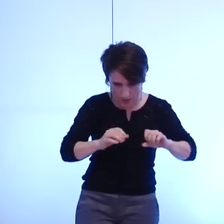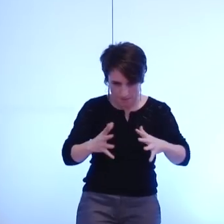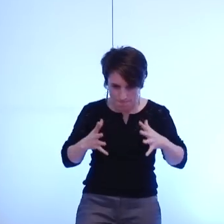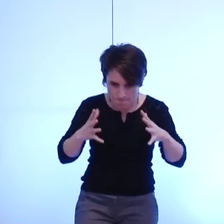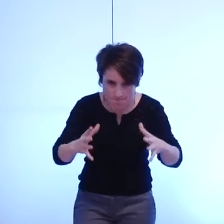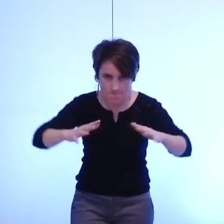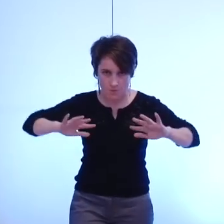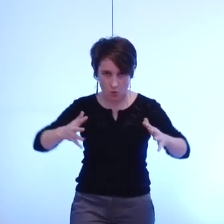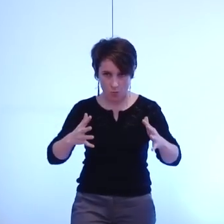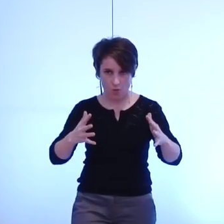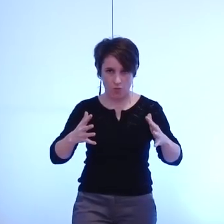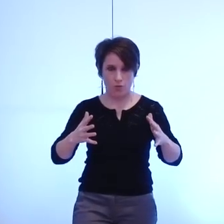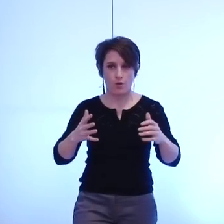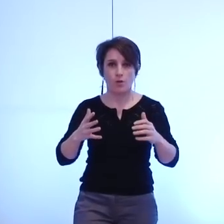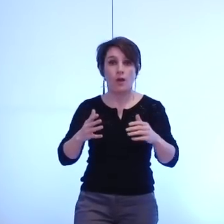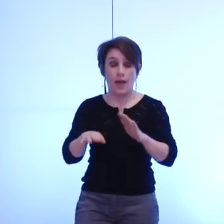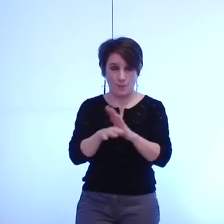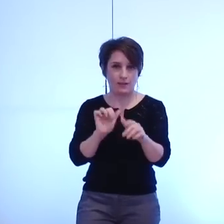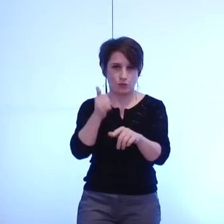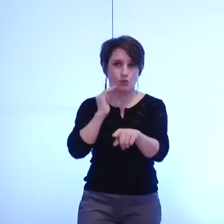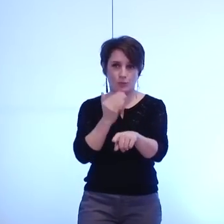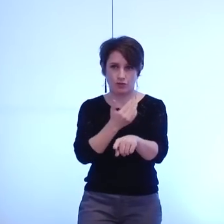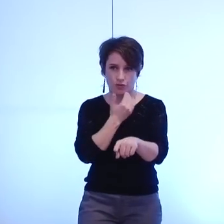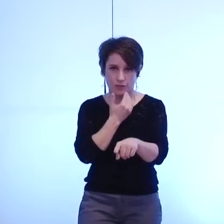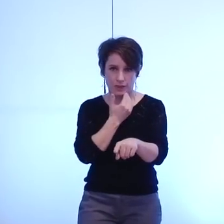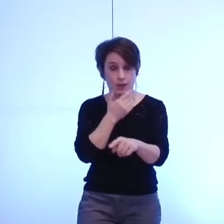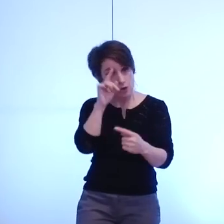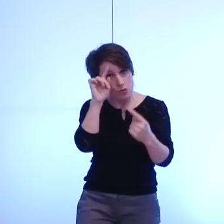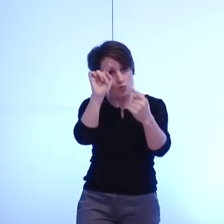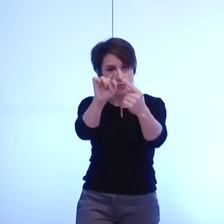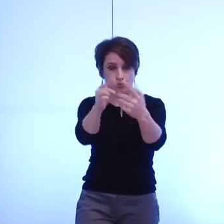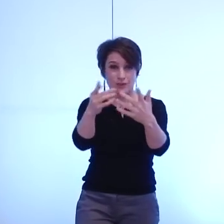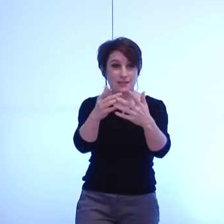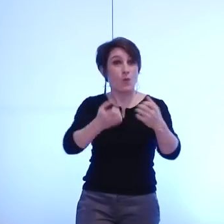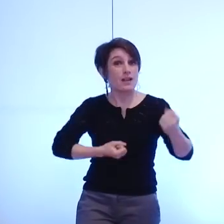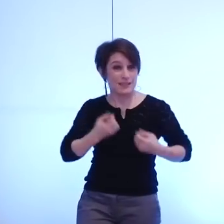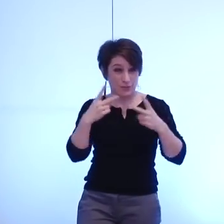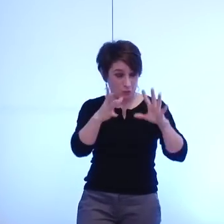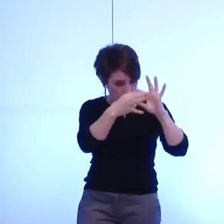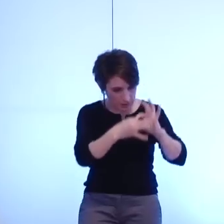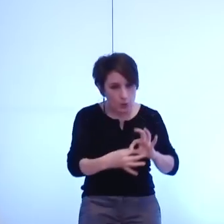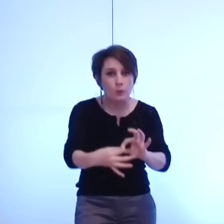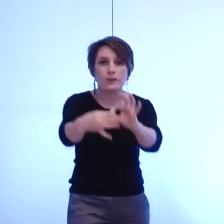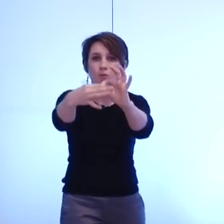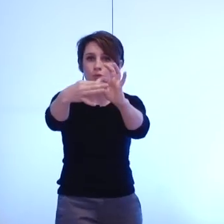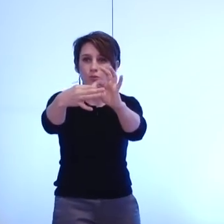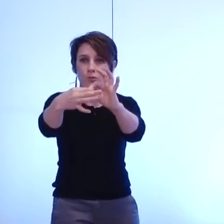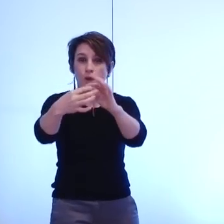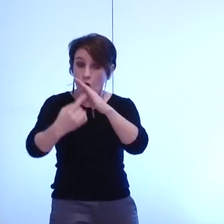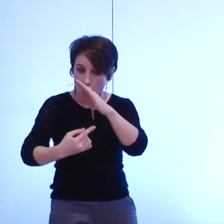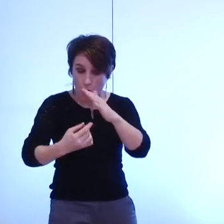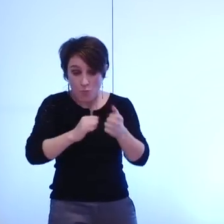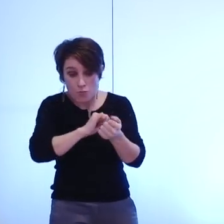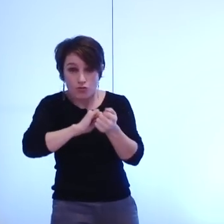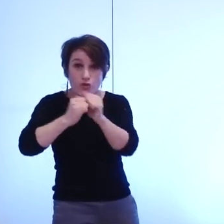à nos rapports avec la métropole au 1er janvier pour assurer encore une fois la continuité du service public et une réorganisation de manière à ce que la